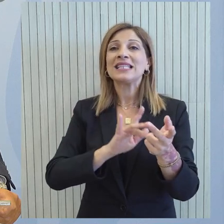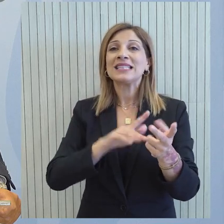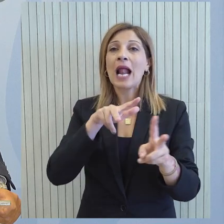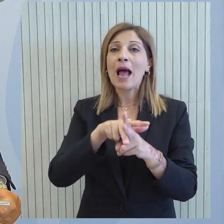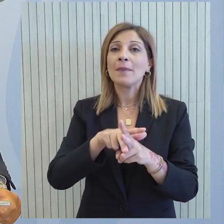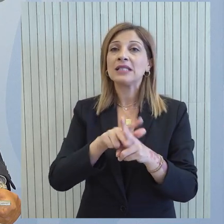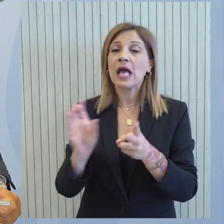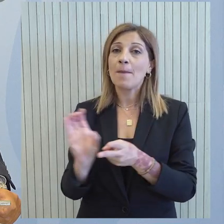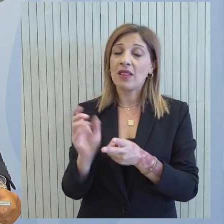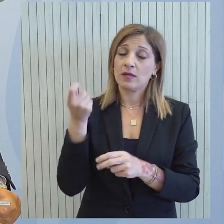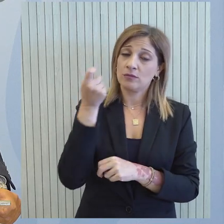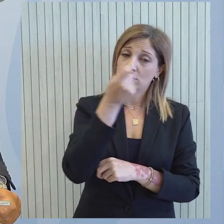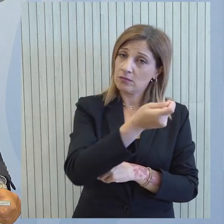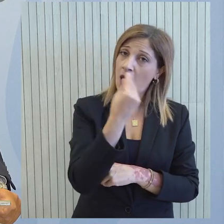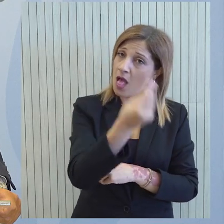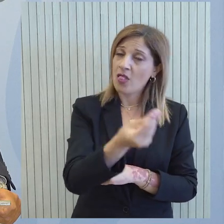Επεντήσεων